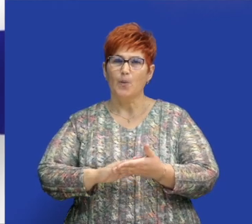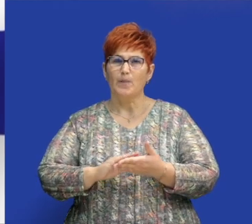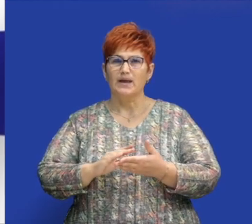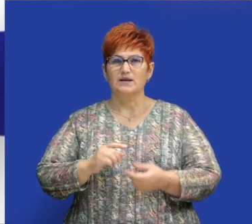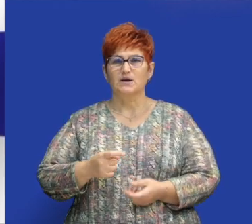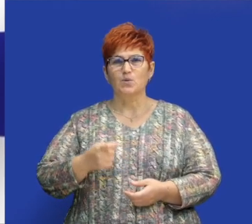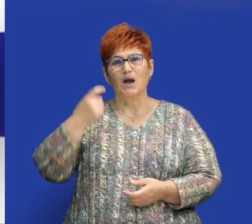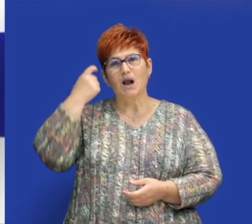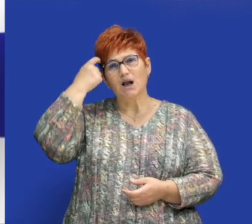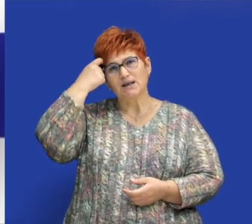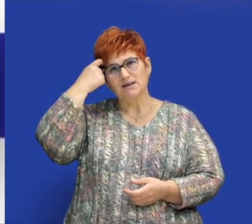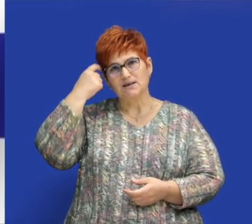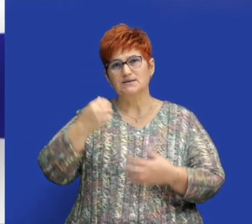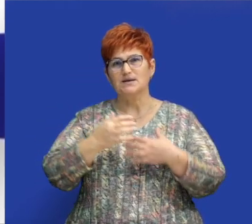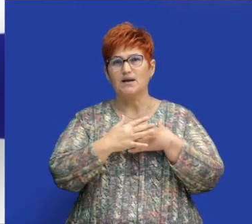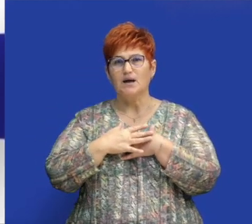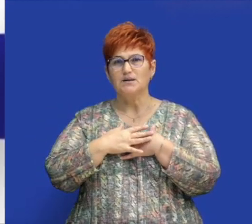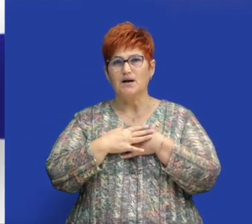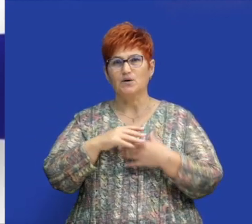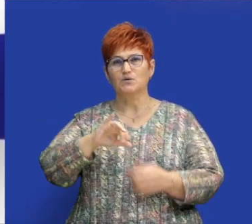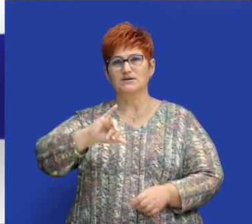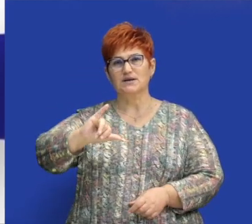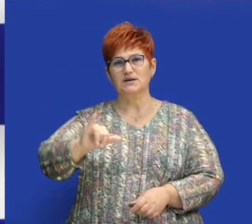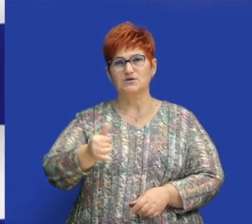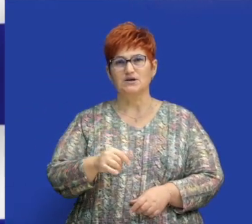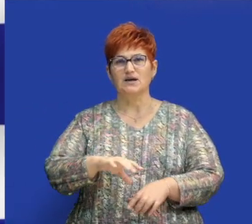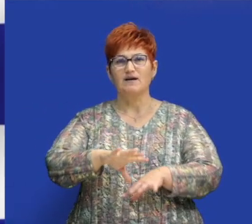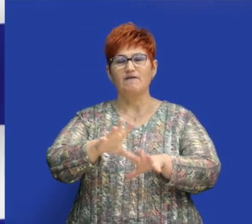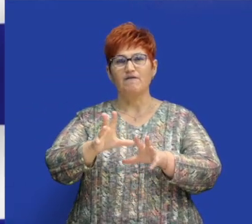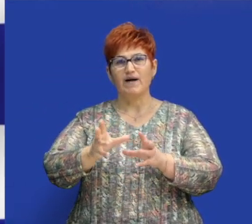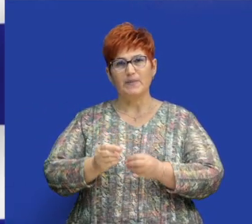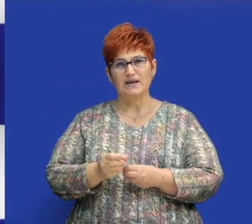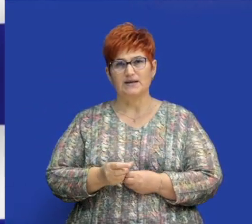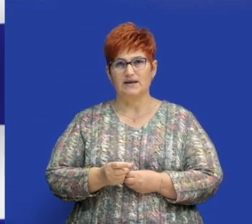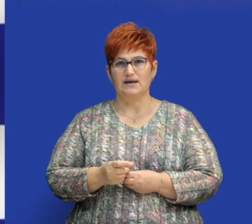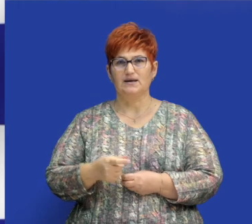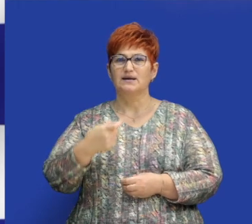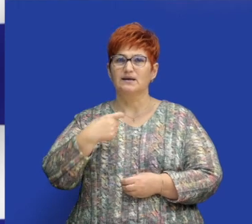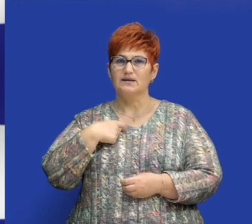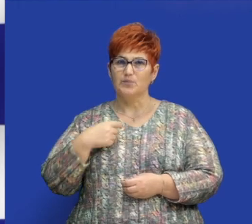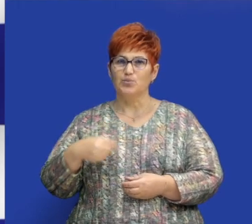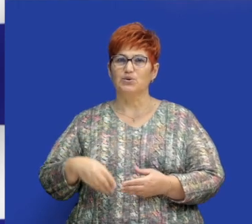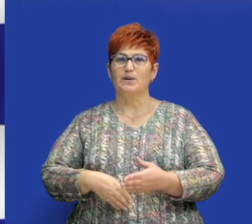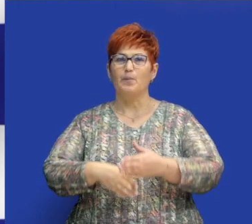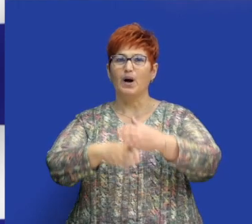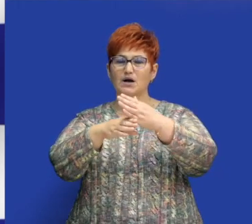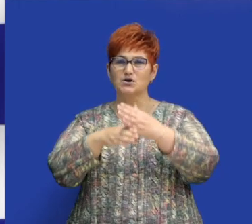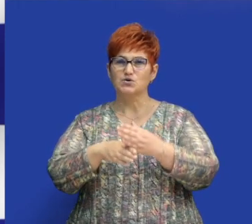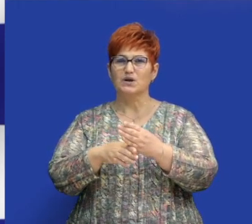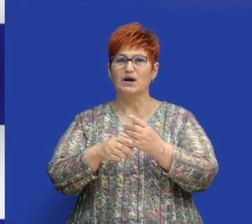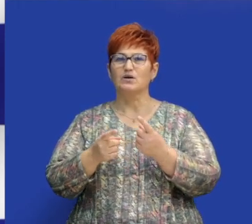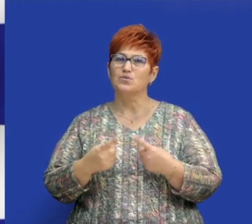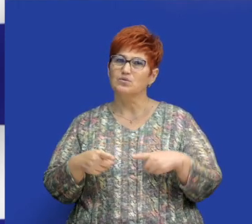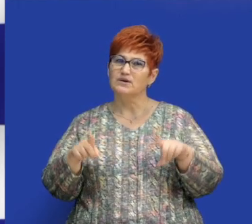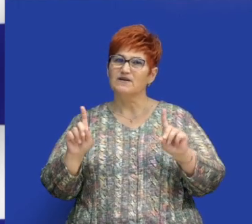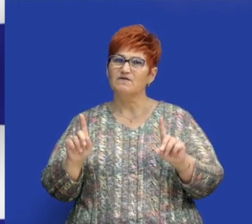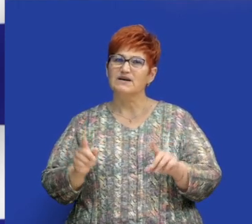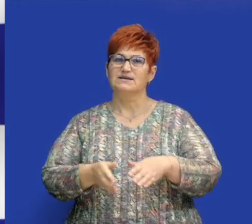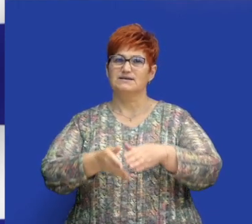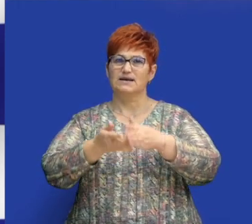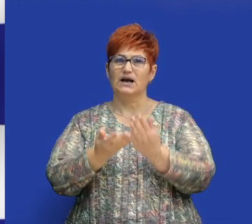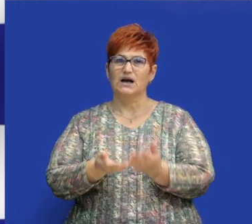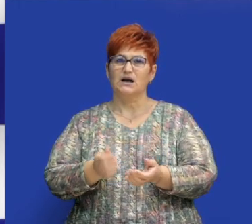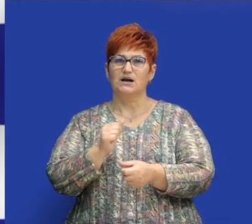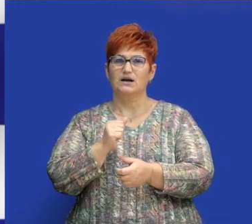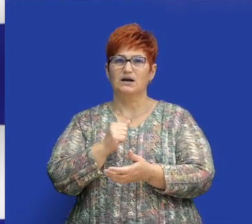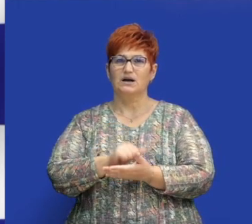nonverbális kísérője a nemnek a fej felkapása, a szem tágranyítása, a szemöldök felhúzása, s közben